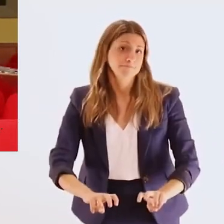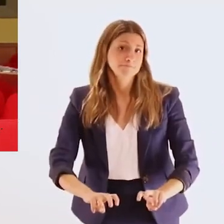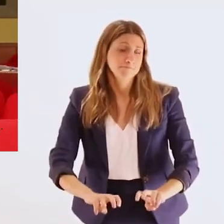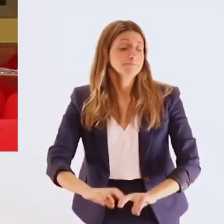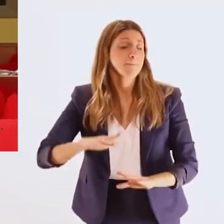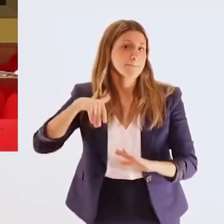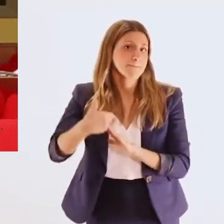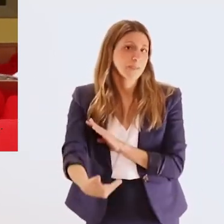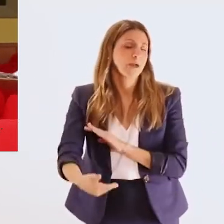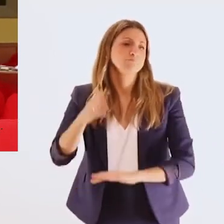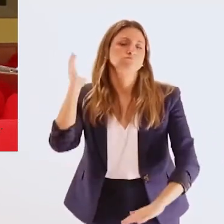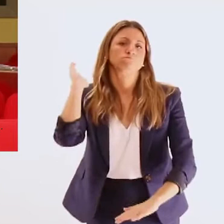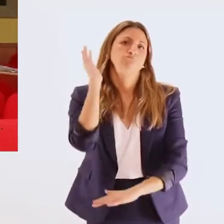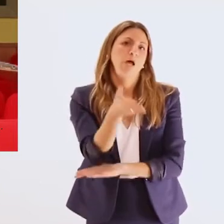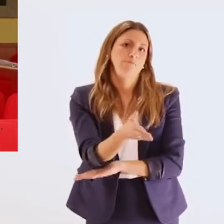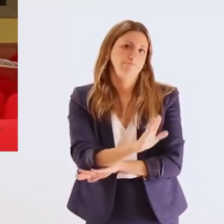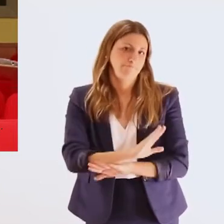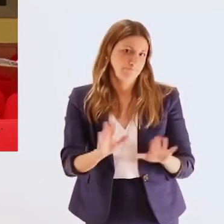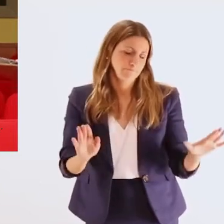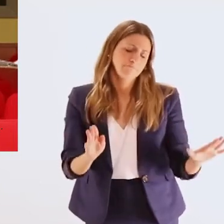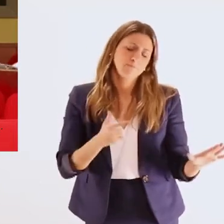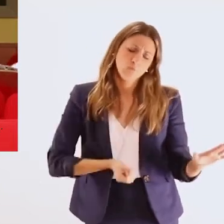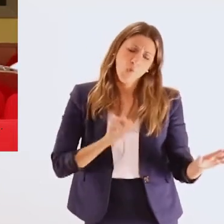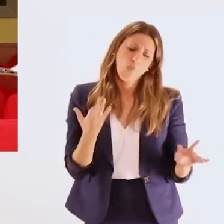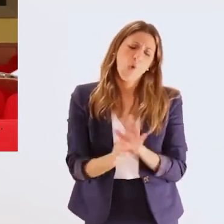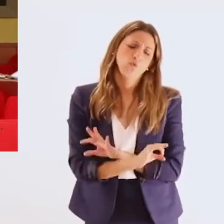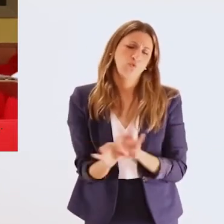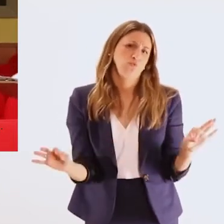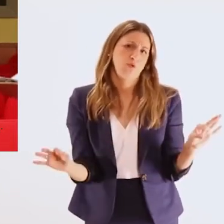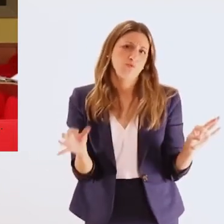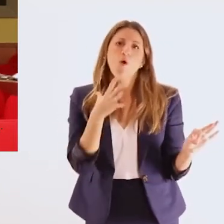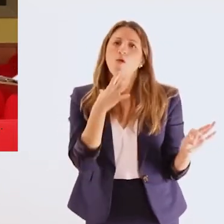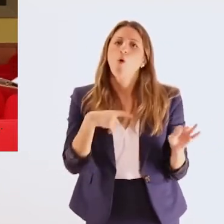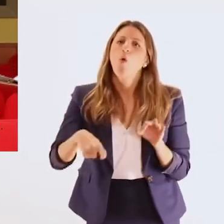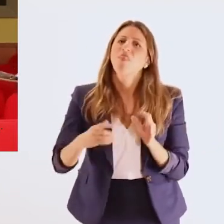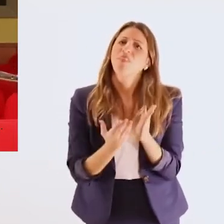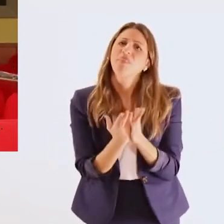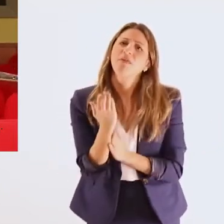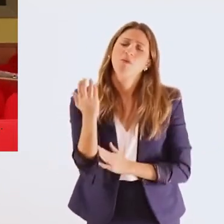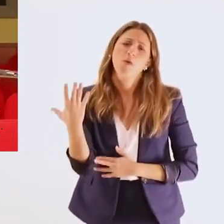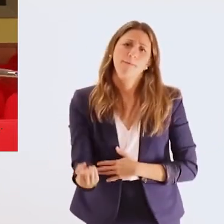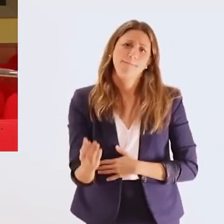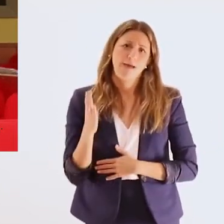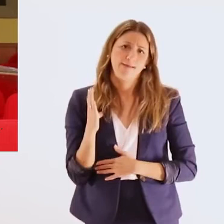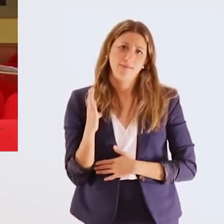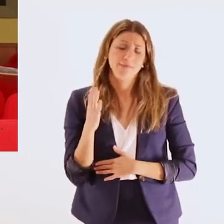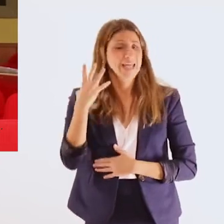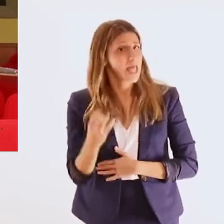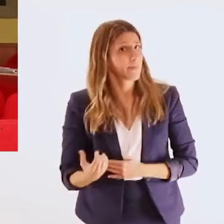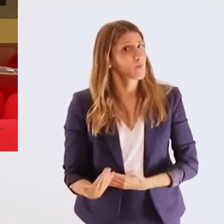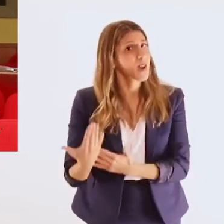άδικου θανάτου αυτού του νεαρού και θα απονείμει